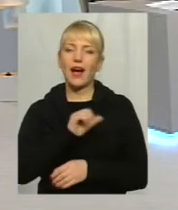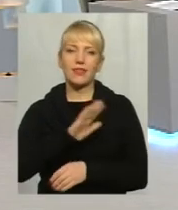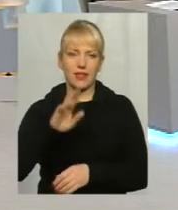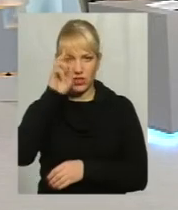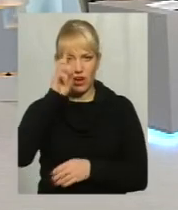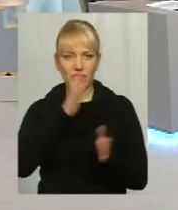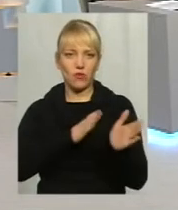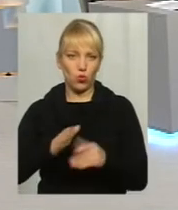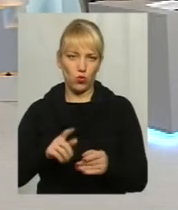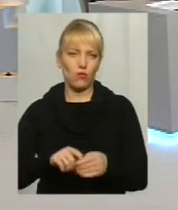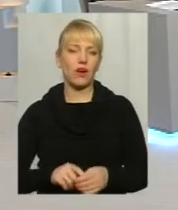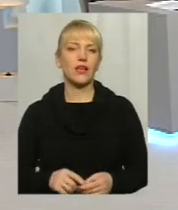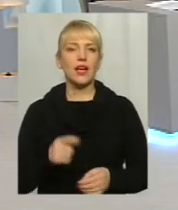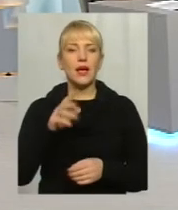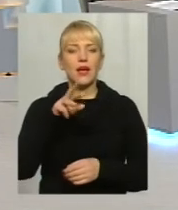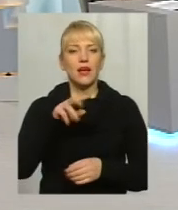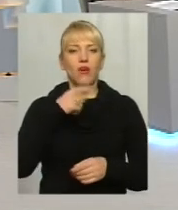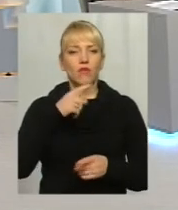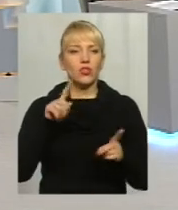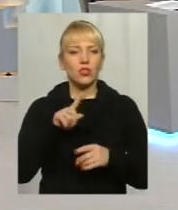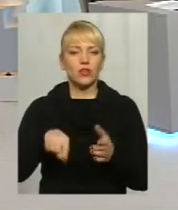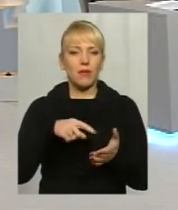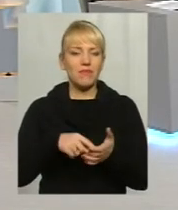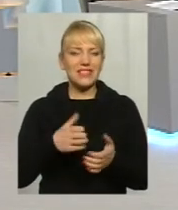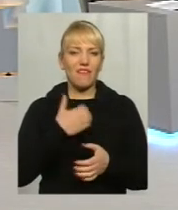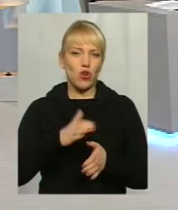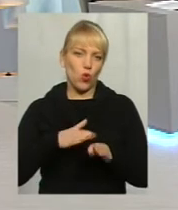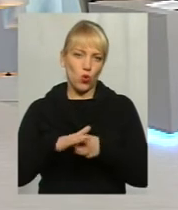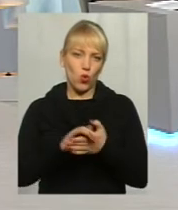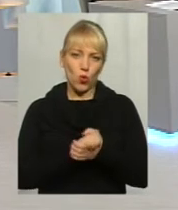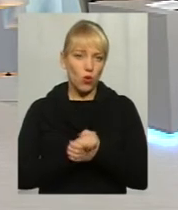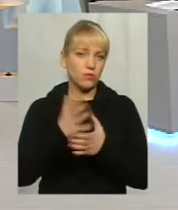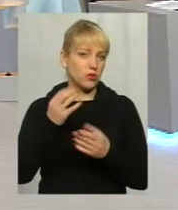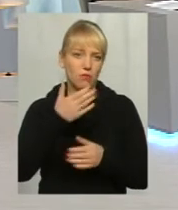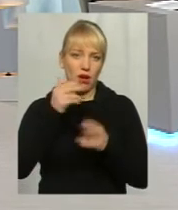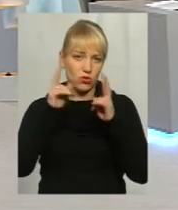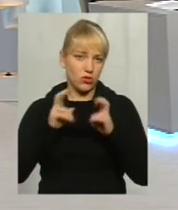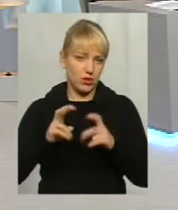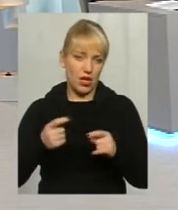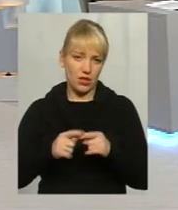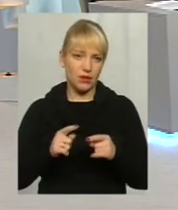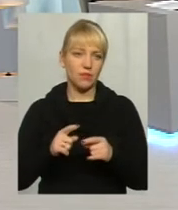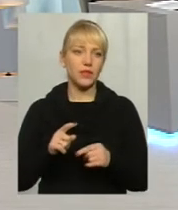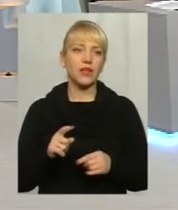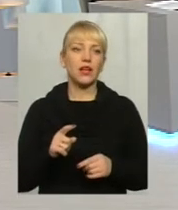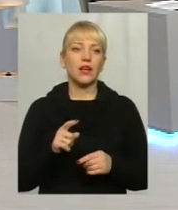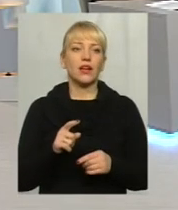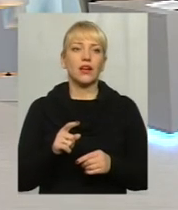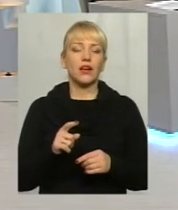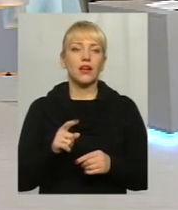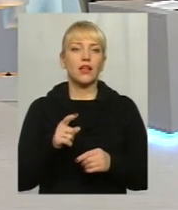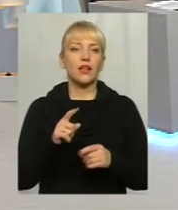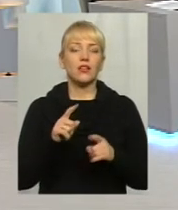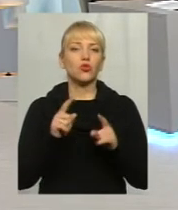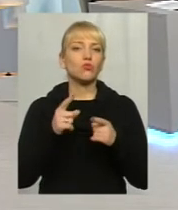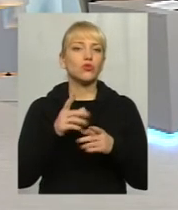сьогодні заявляв про те, що міський конкурс взагалі поки що не розглядає питання про підняття тарифу. Бо не було звернення. Не тому, що